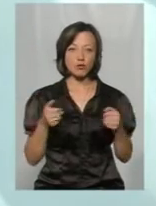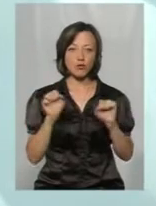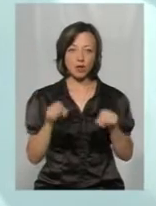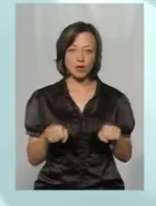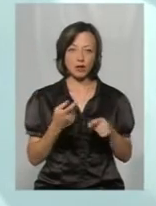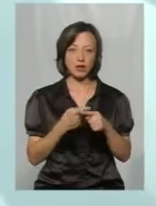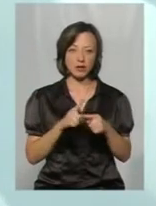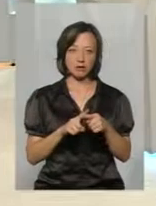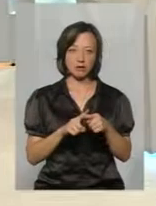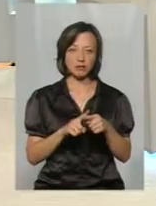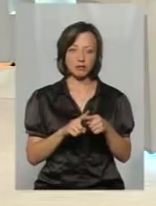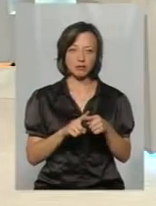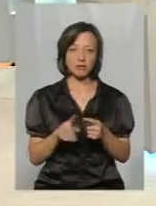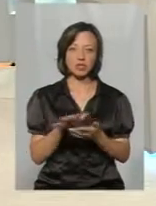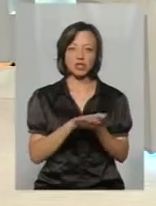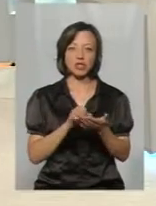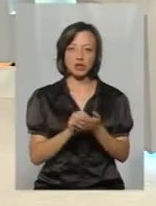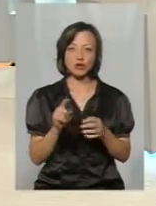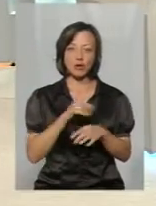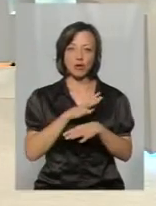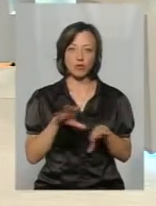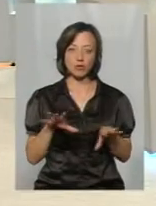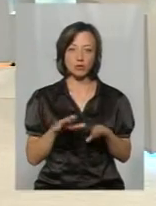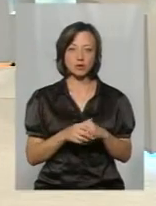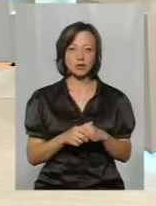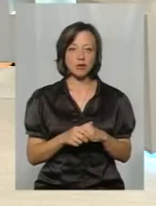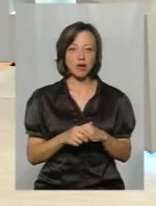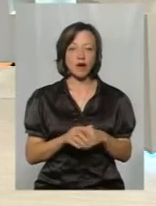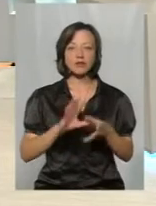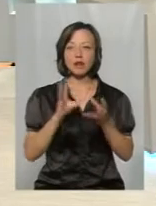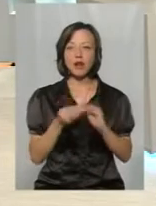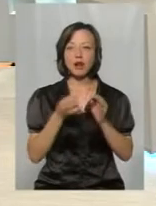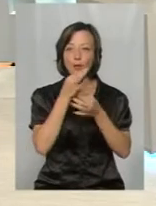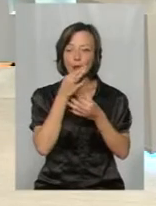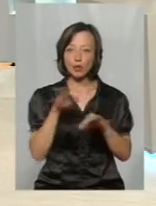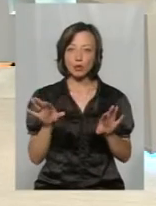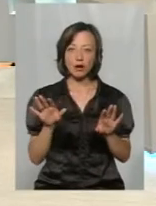могли їх знищити, щоб вони не були… А от взагалі будь-яка